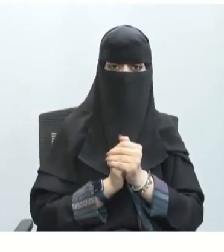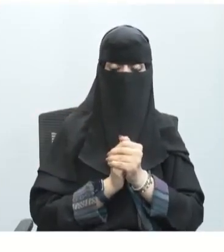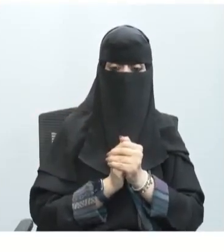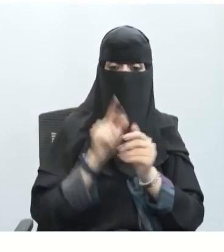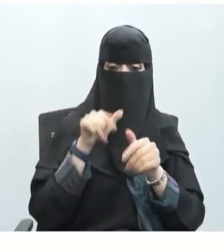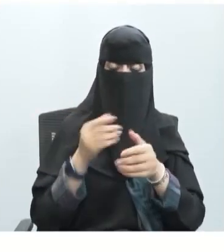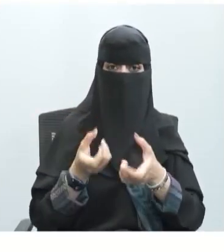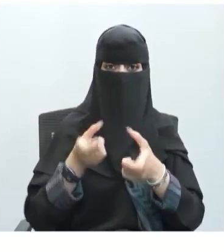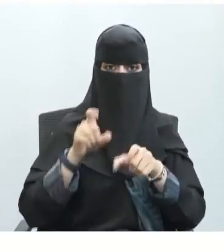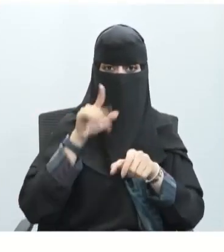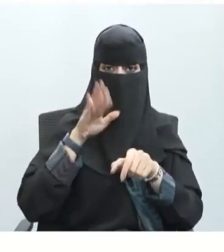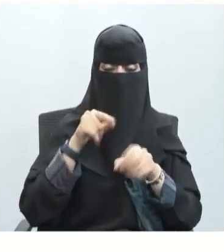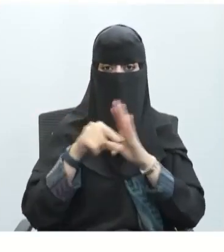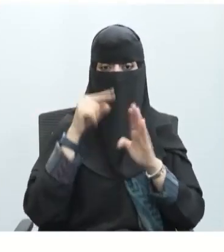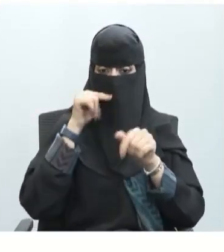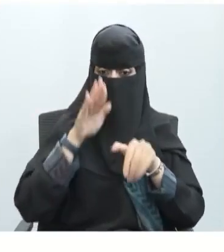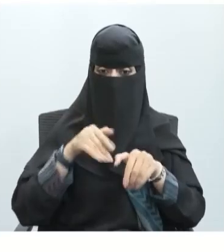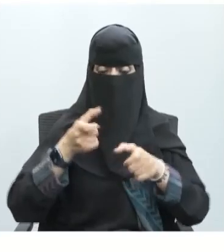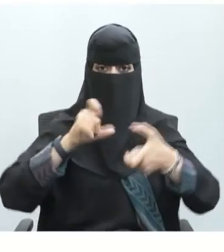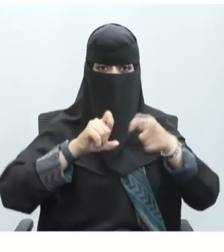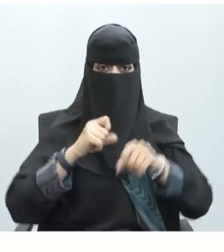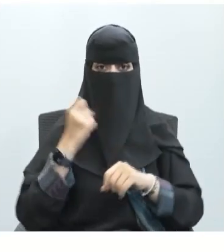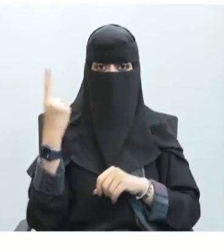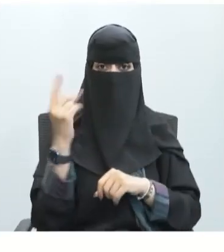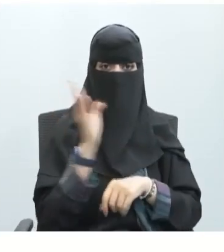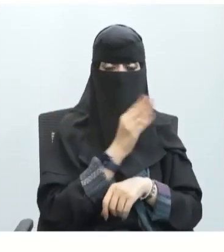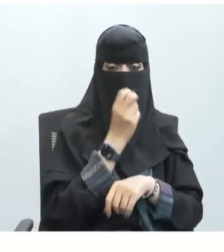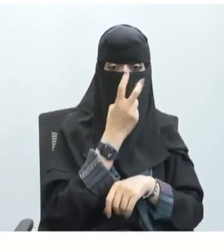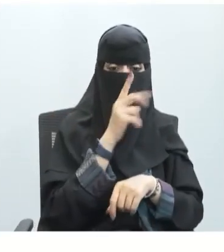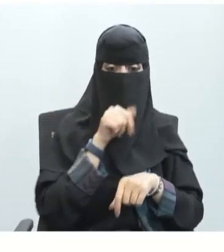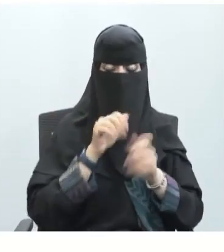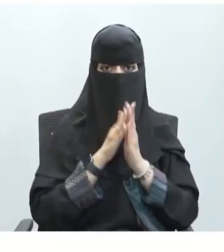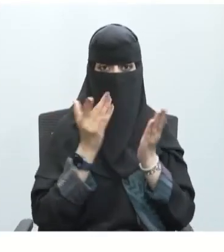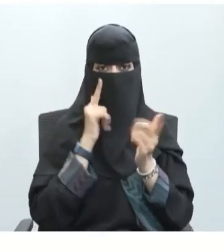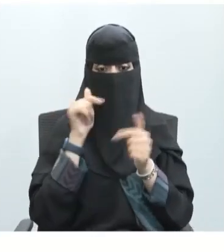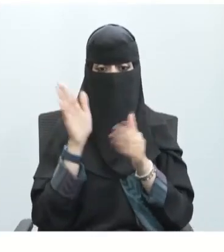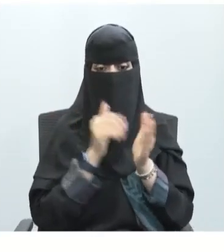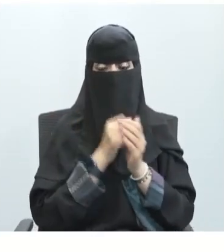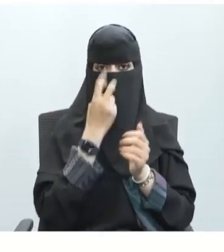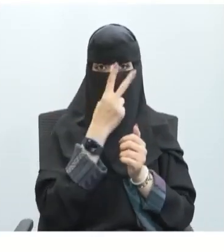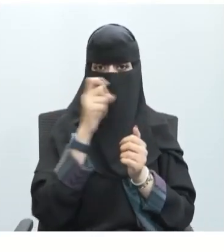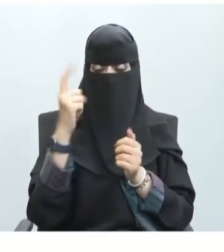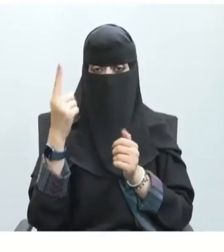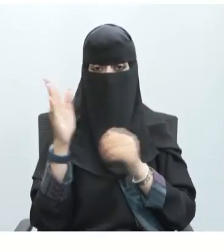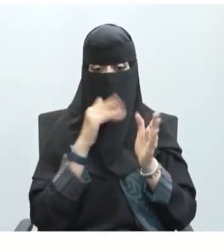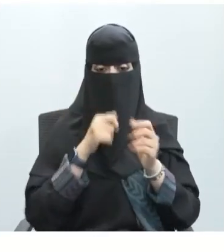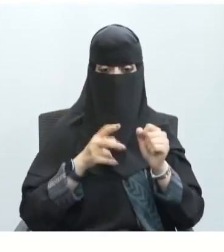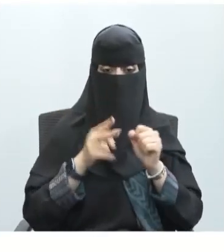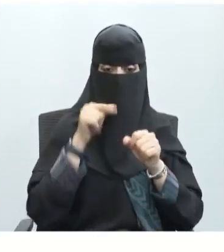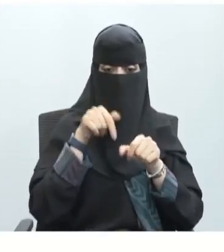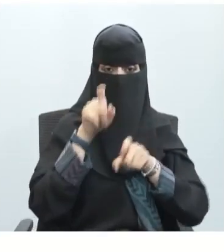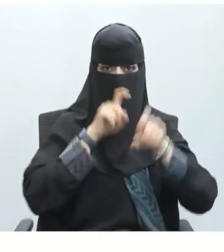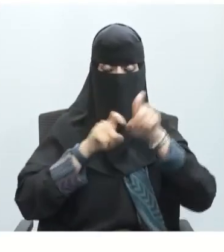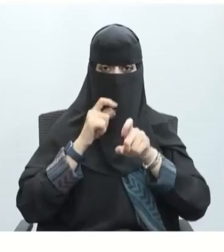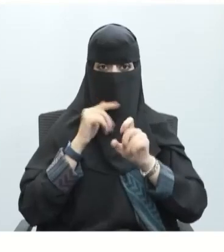بالإضافة إلى درسنا اليوم سوف يكون لدينا التجربة التي تظهر في الكتاب تجربة 2-1 استقص رد الفعل